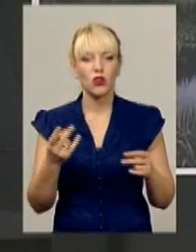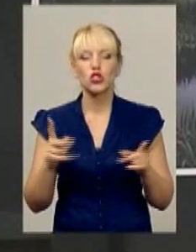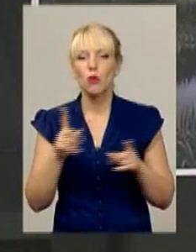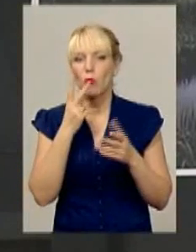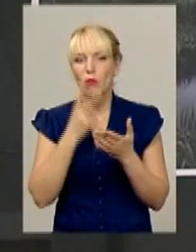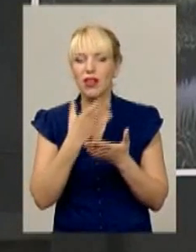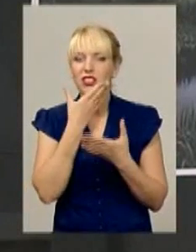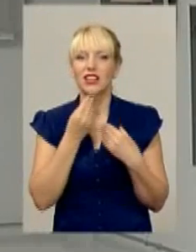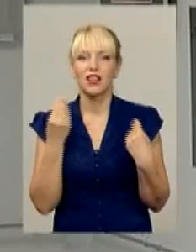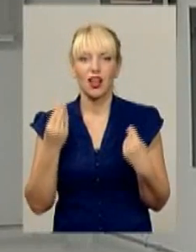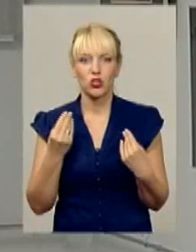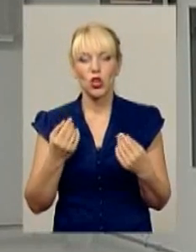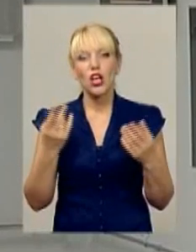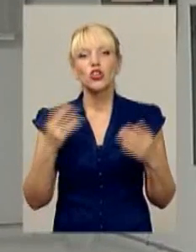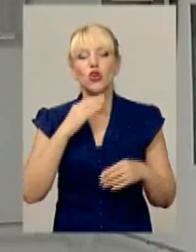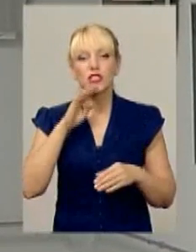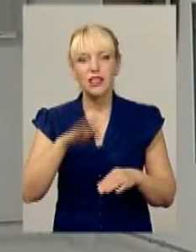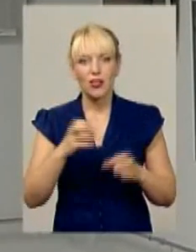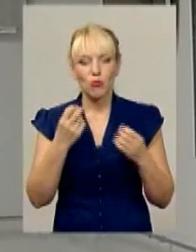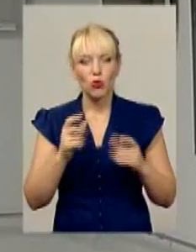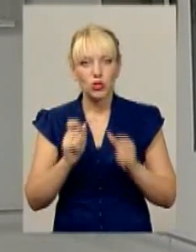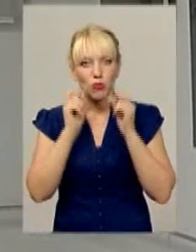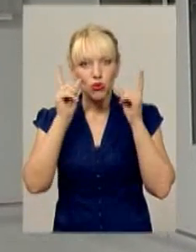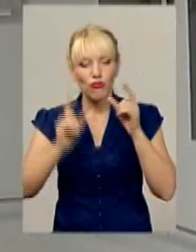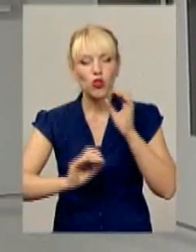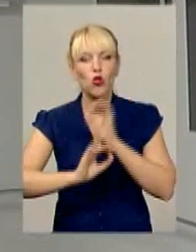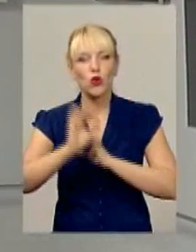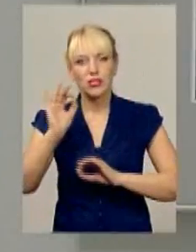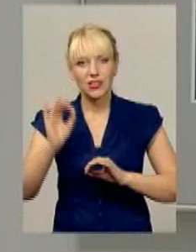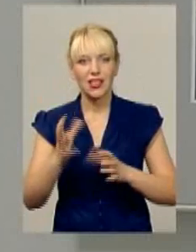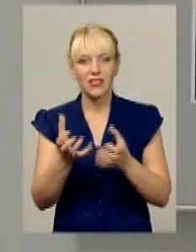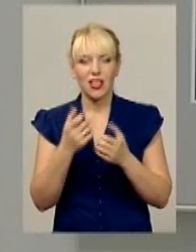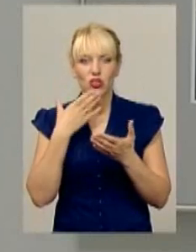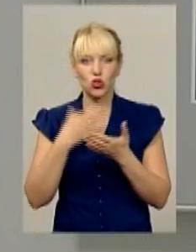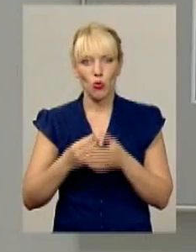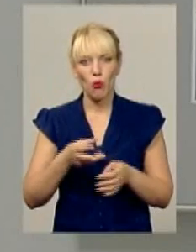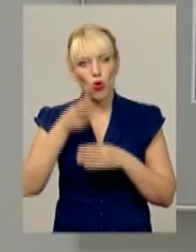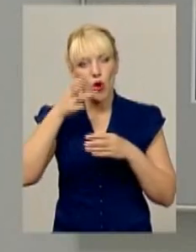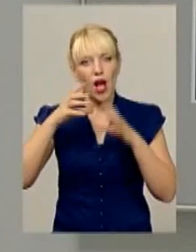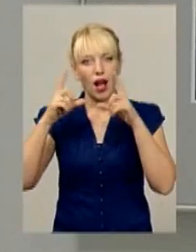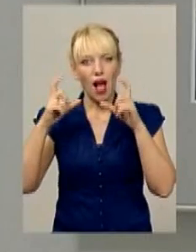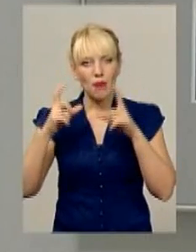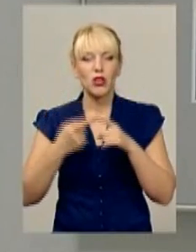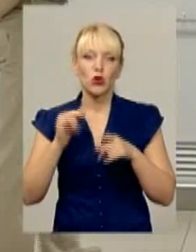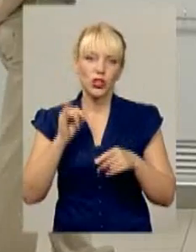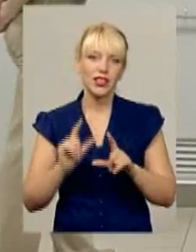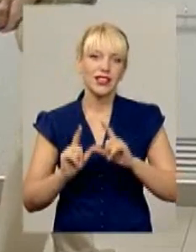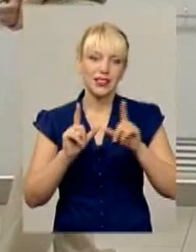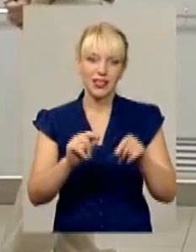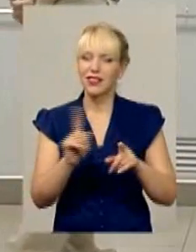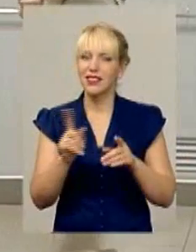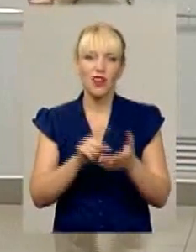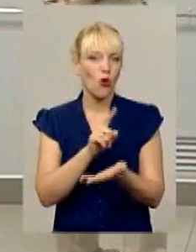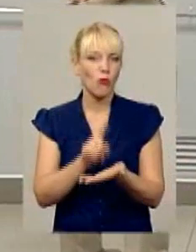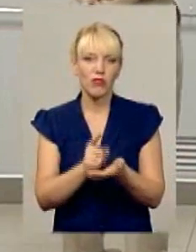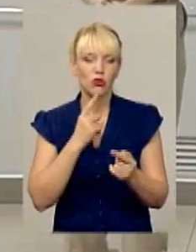Достатньо прокинутись в досвіта і сісти на велосипед, взяти із собою камеру та їхати. Не обов'язково далеко, адже прикрас не зовсім